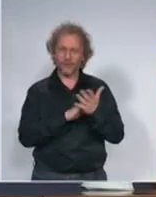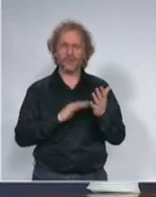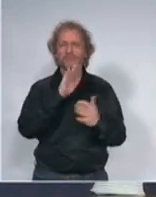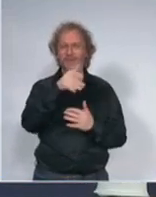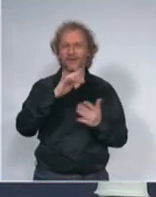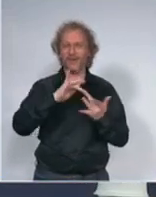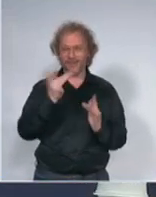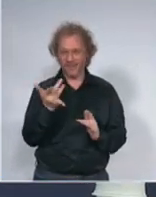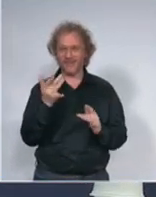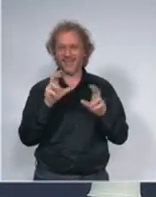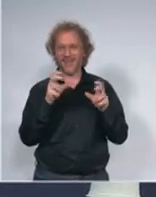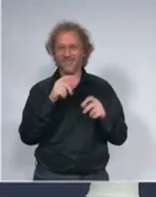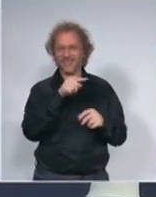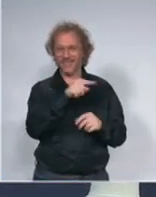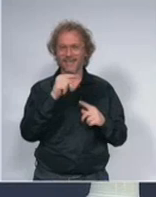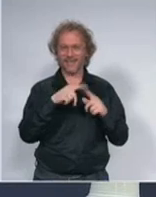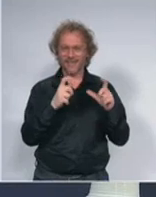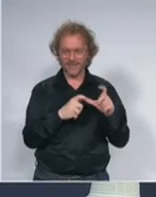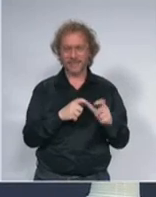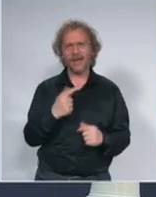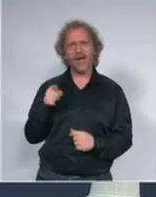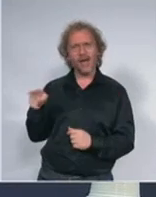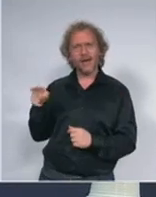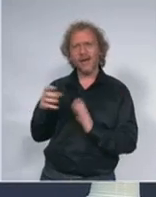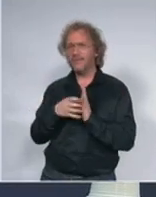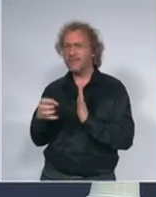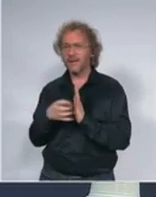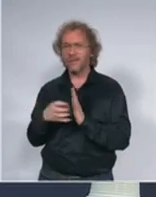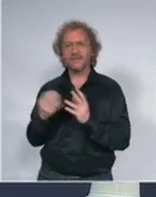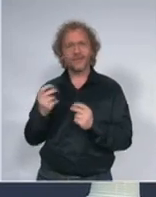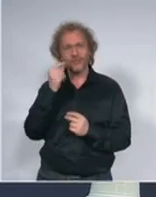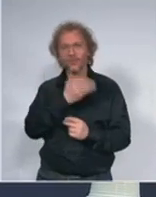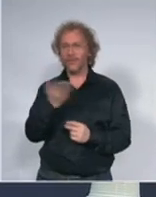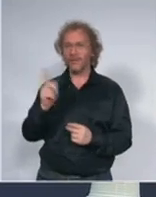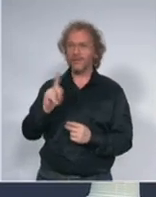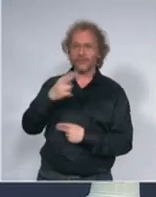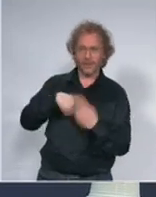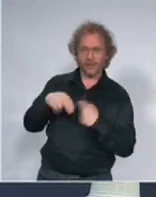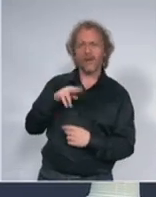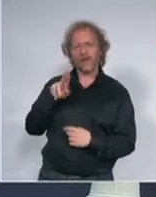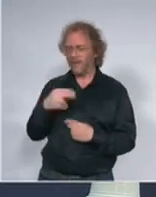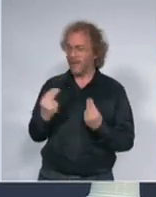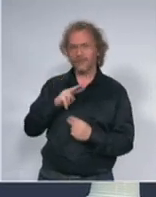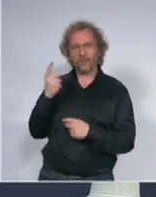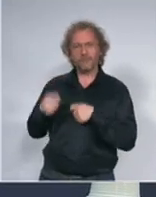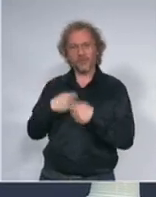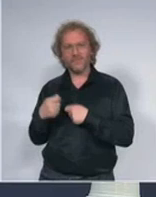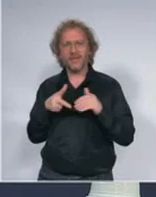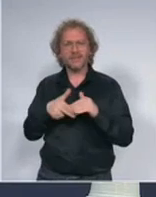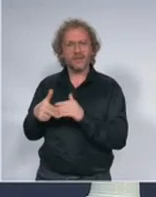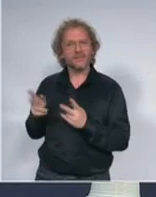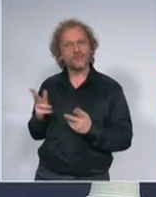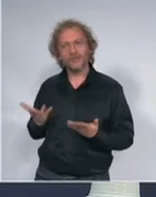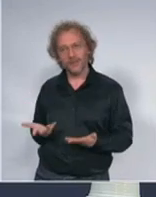televizije šta nas sad čeka dalje na tom planu jer ljudi ne mogu da se kreću a moraju neke poslove da završe danas je